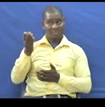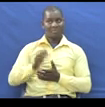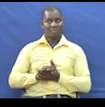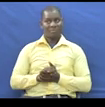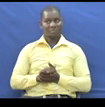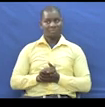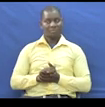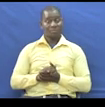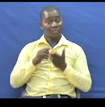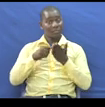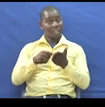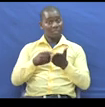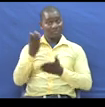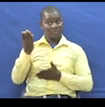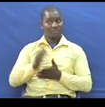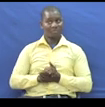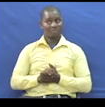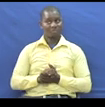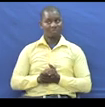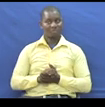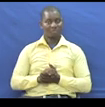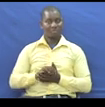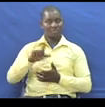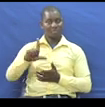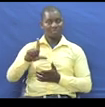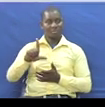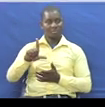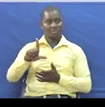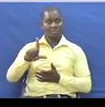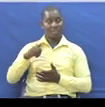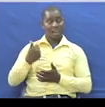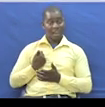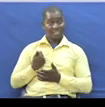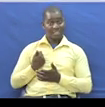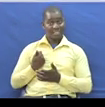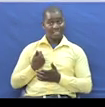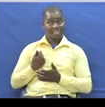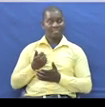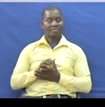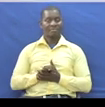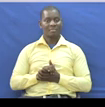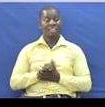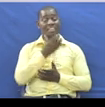Mfano Ladies And